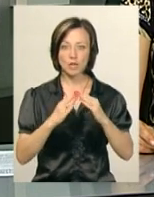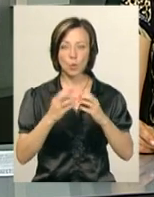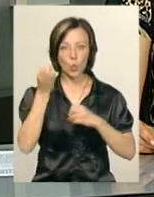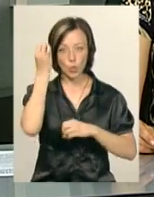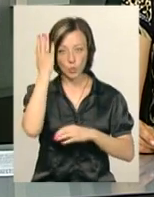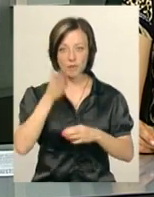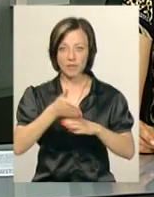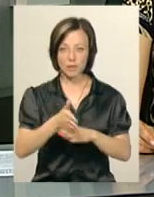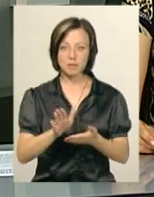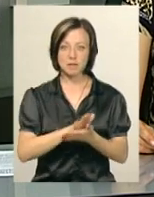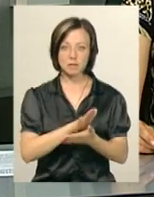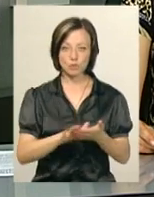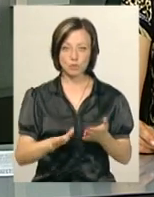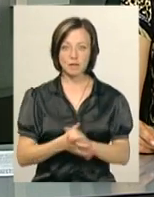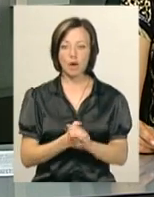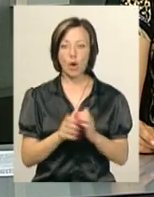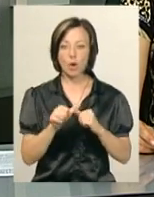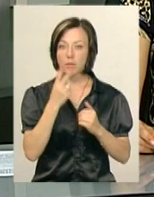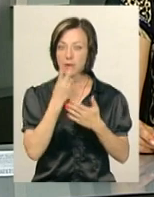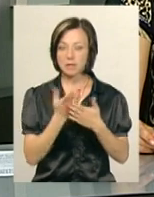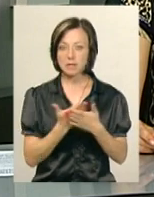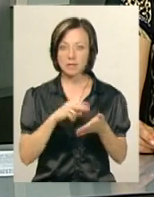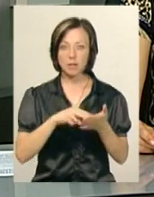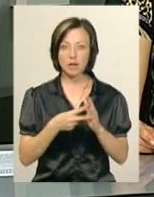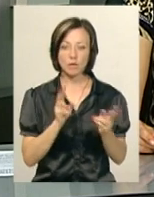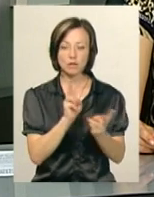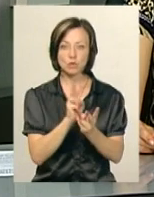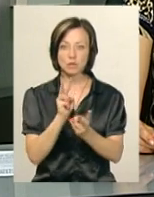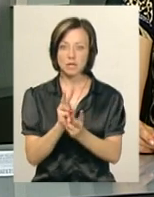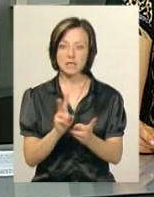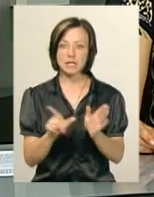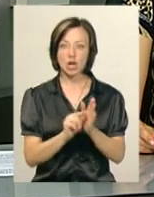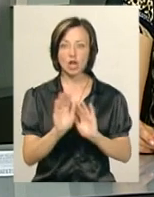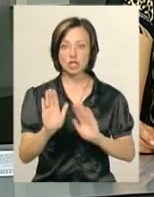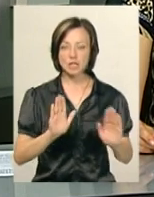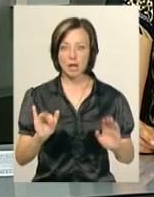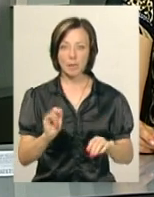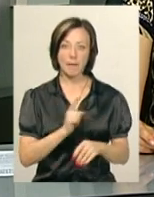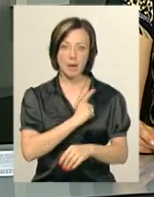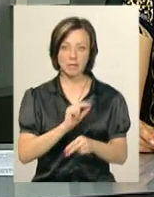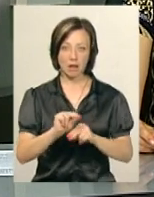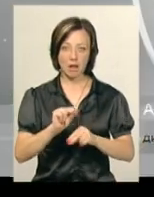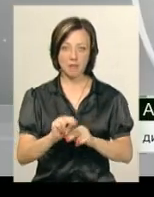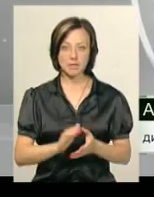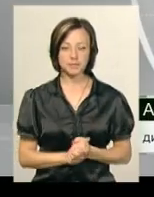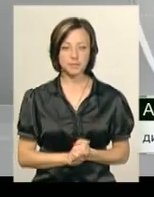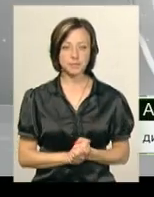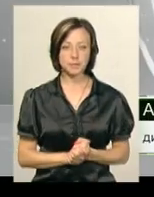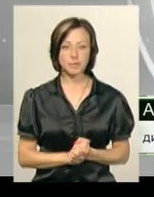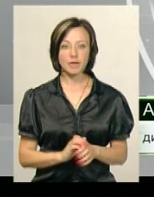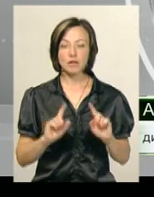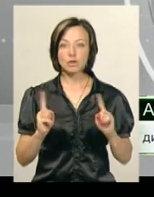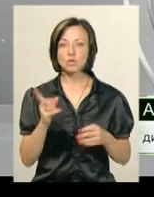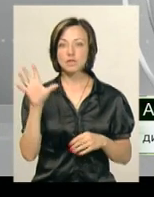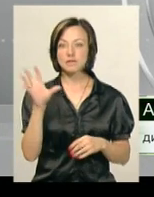культури. Вхід на них – вільний. Окрім перегляду стрічок, заплановані зустрічі з режисерами та майстер-класи. «Дуже всім